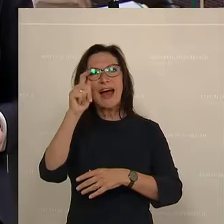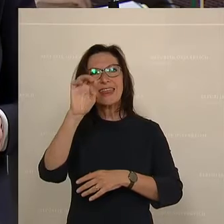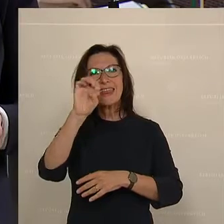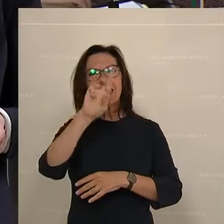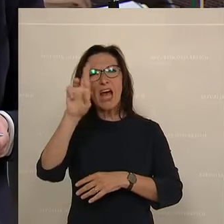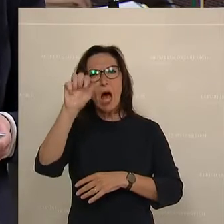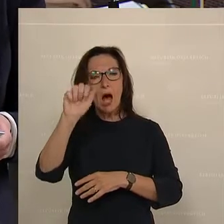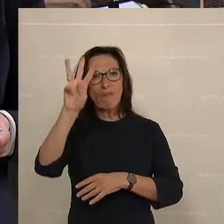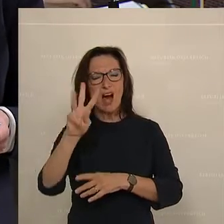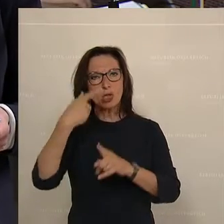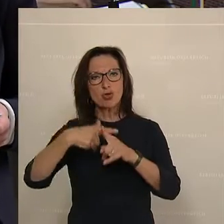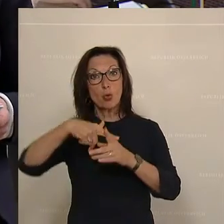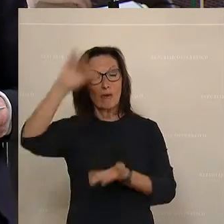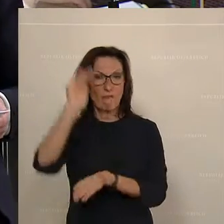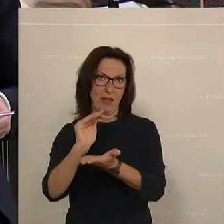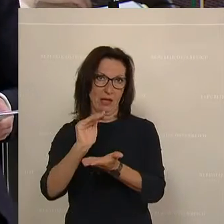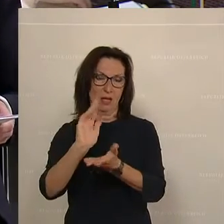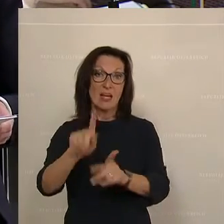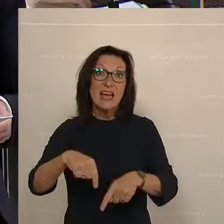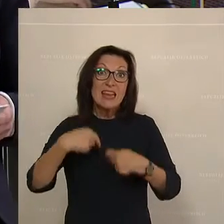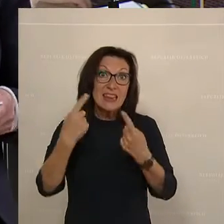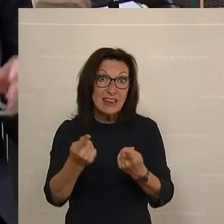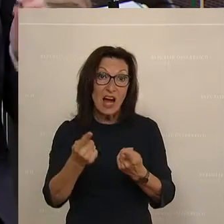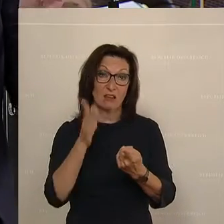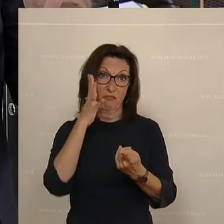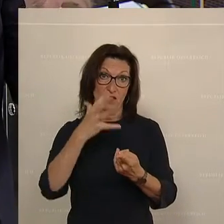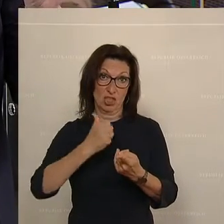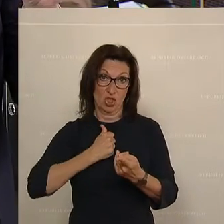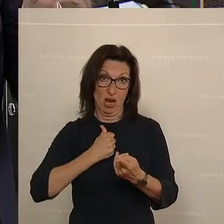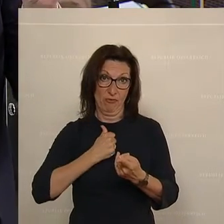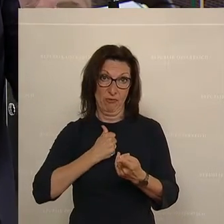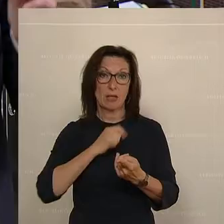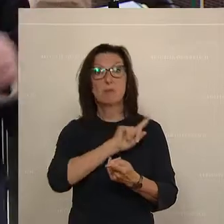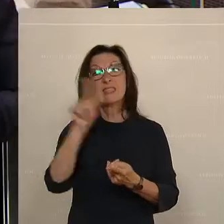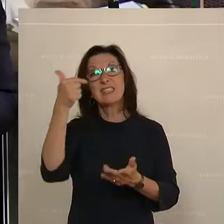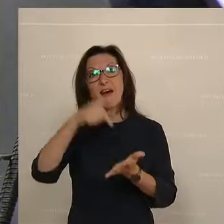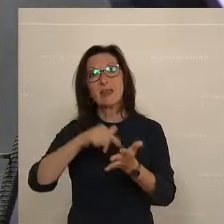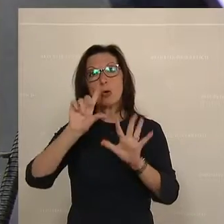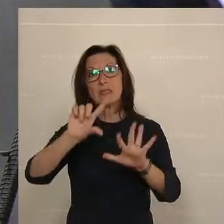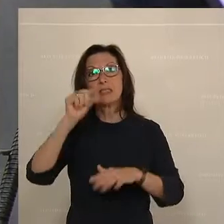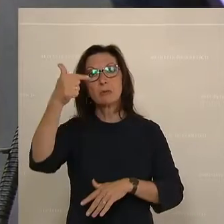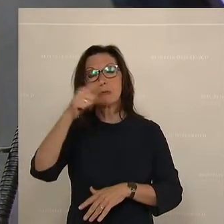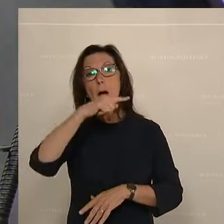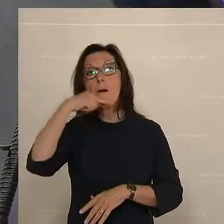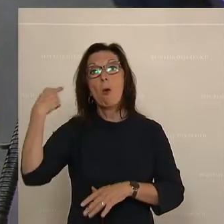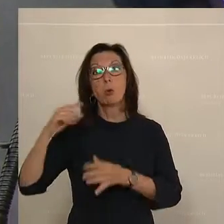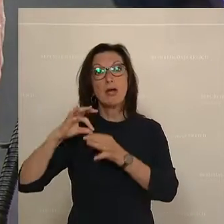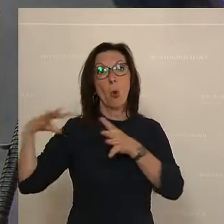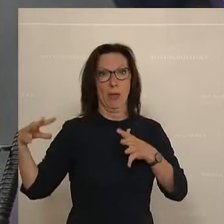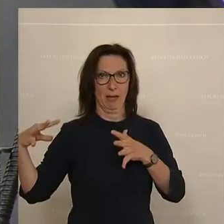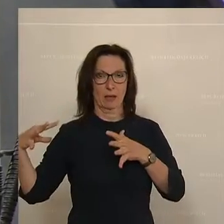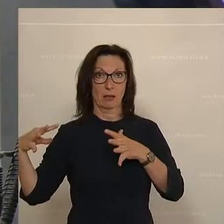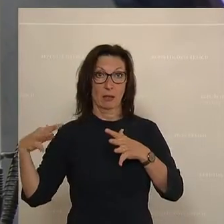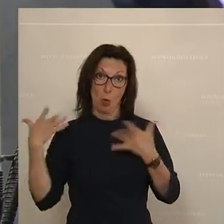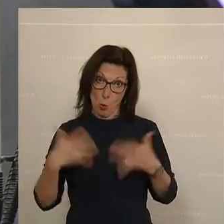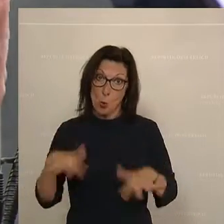Dann gelingt uns auch die Unabhängigkeit von russischem Gas bis 2027. Das ist enorm ambitioniert. Das